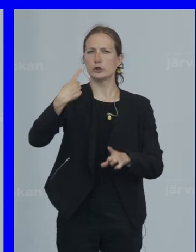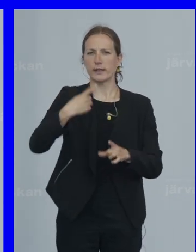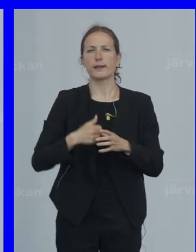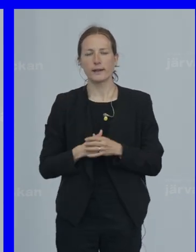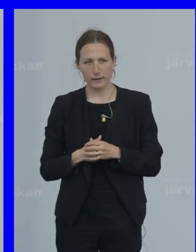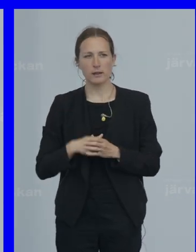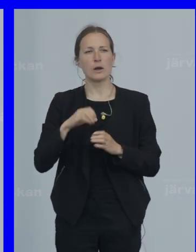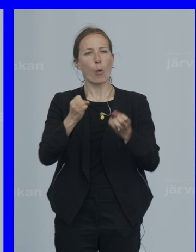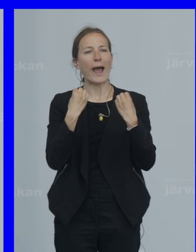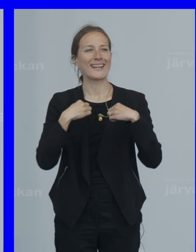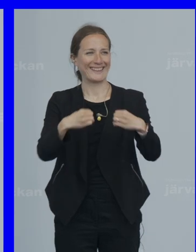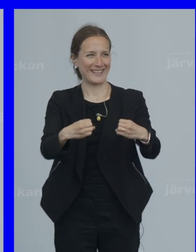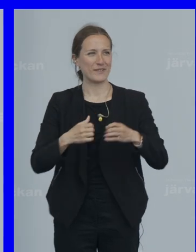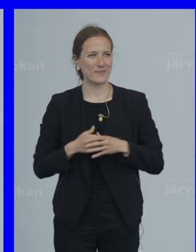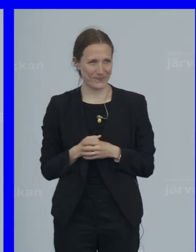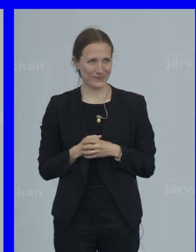Och aktiv.